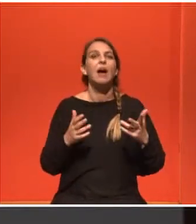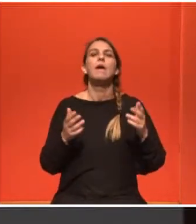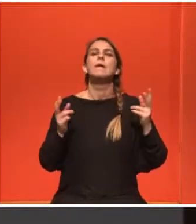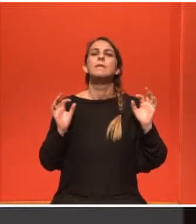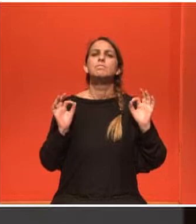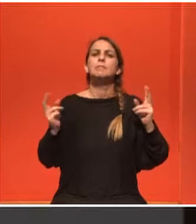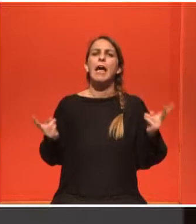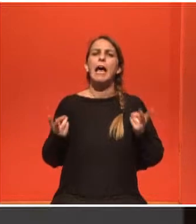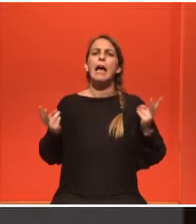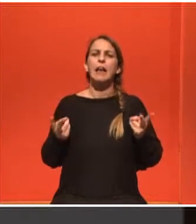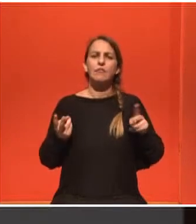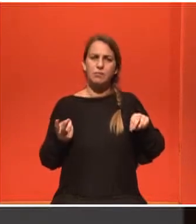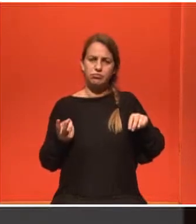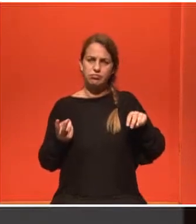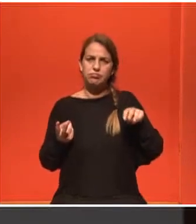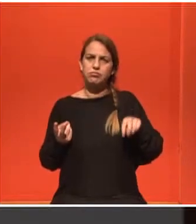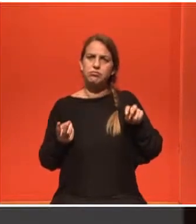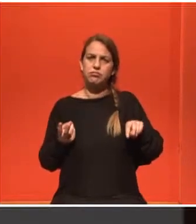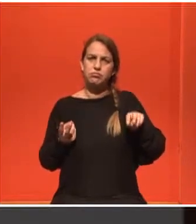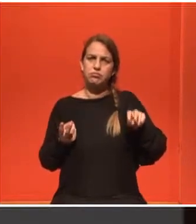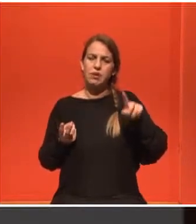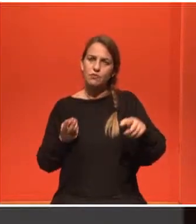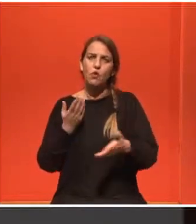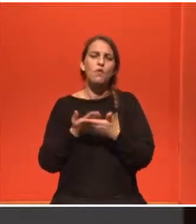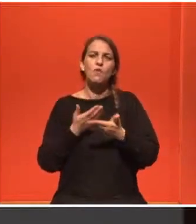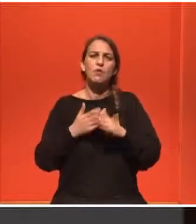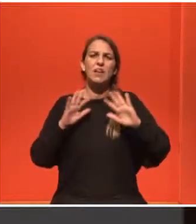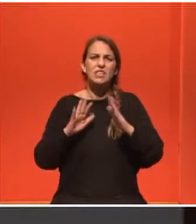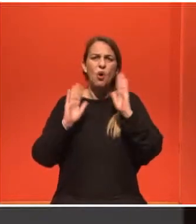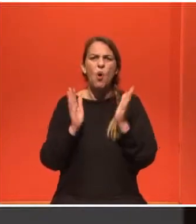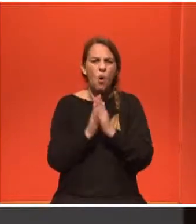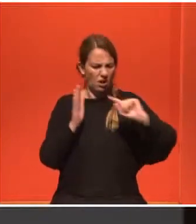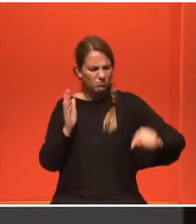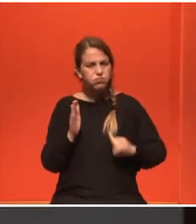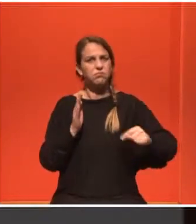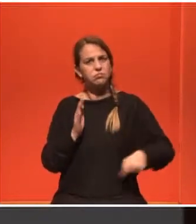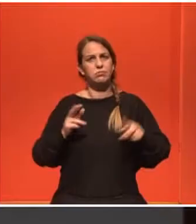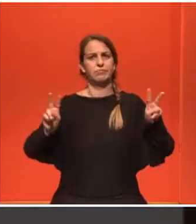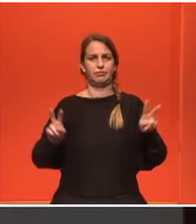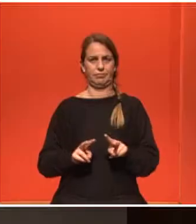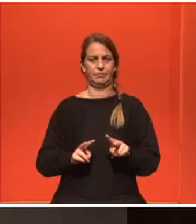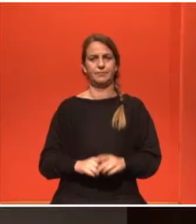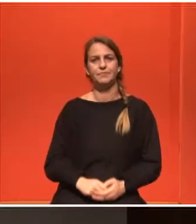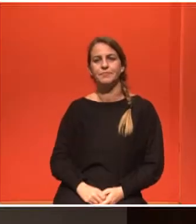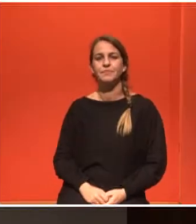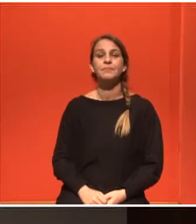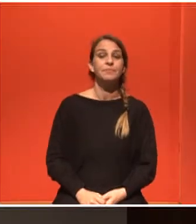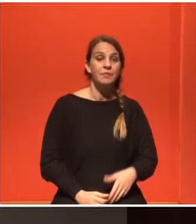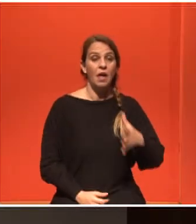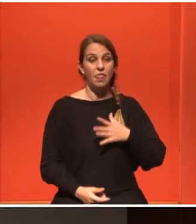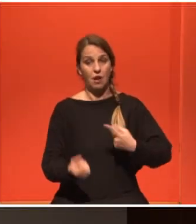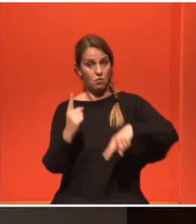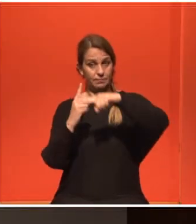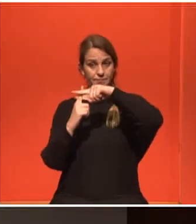άσκηση, ότι απαλύνει όλες αυτές τις εμφανίσεις των παρενεργειών. Να προσθέσω εδώ, Χάρη, ότι